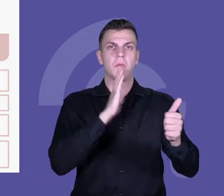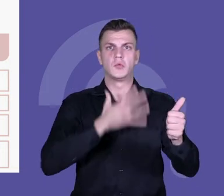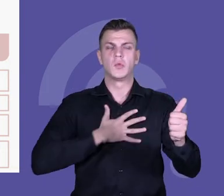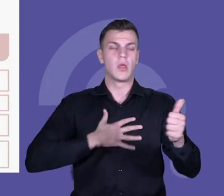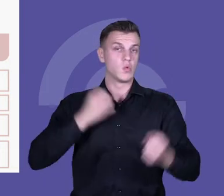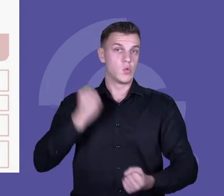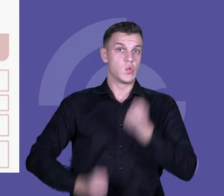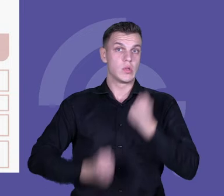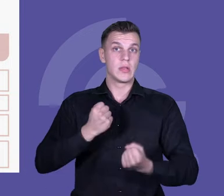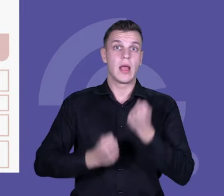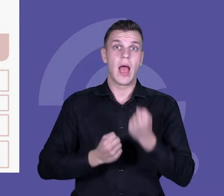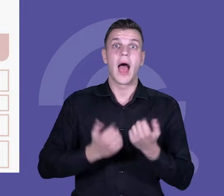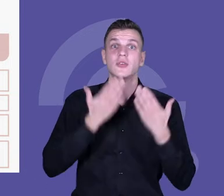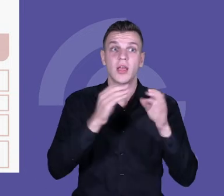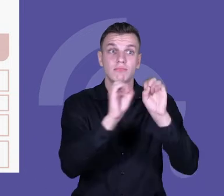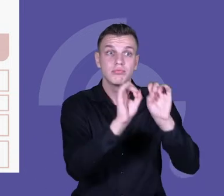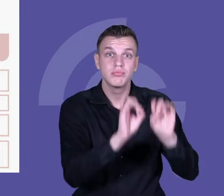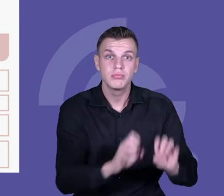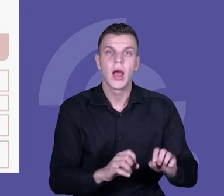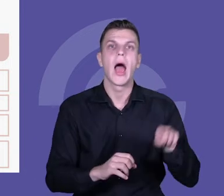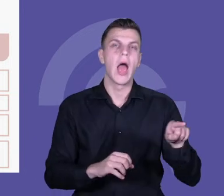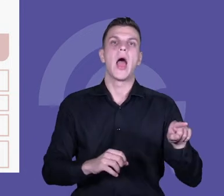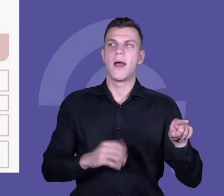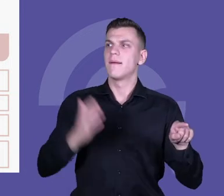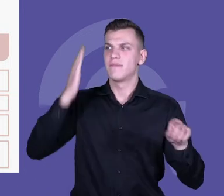takich bardzo konkretnych, podstawowych rzeczy,